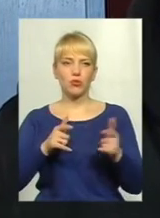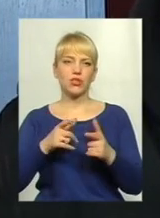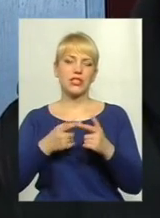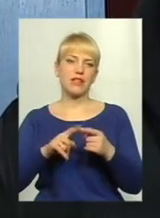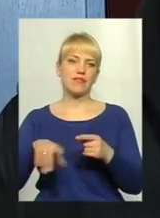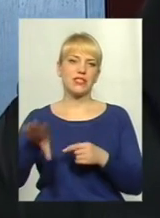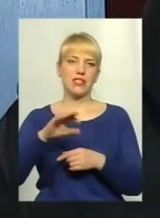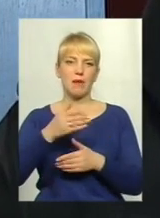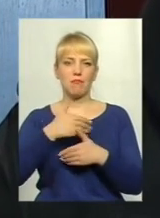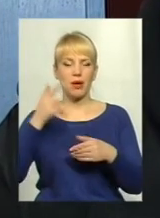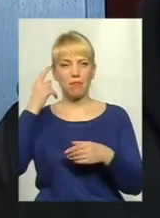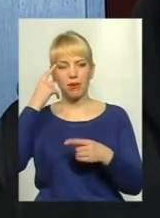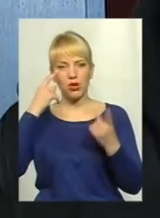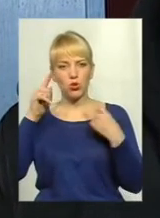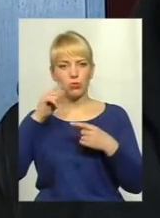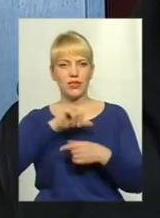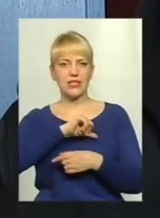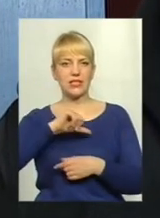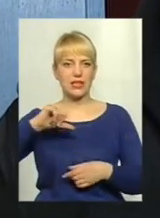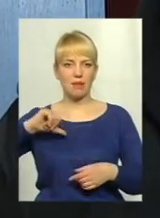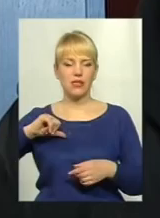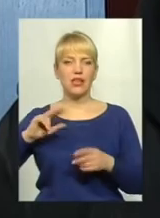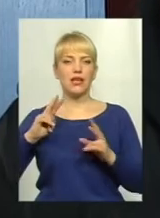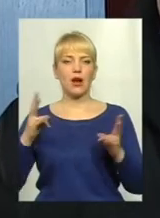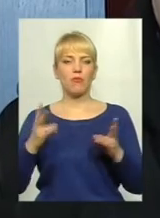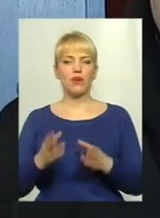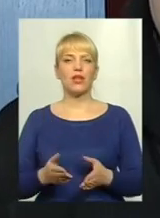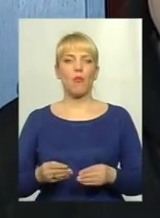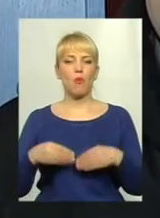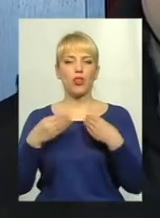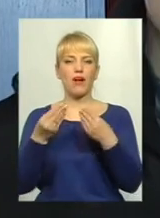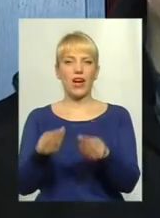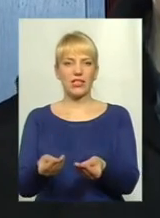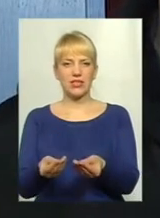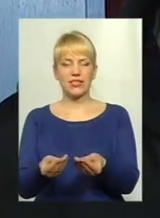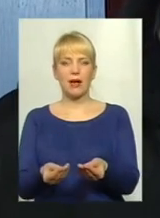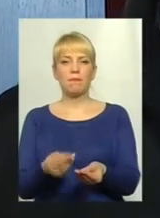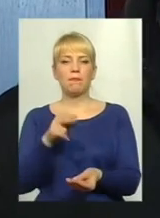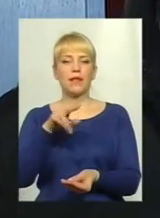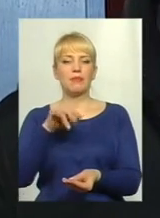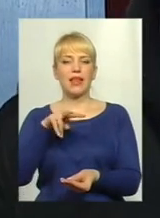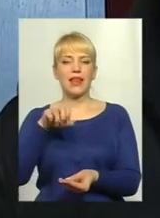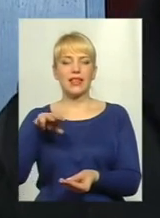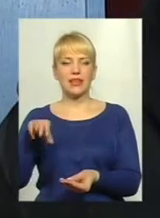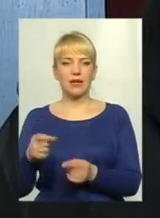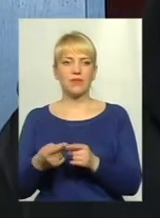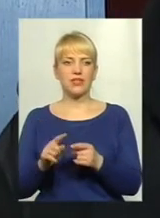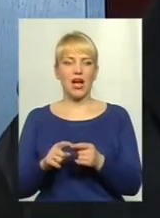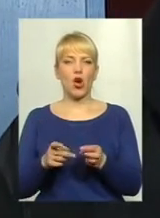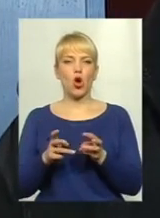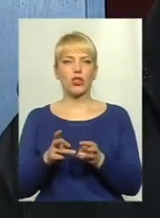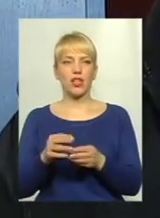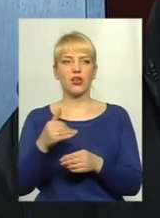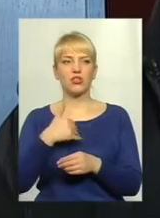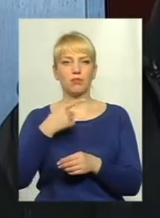вже ми придумували самі, як має подаватися пелета. А дана котельня, хотів би